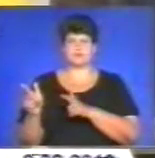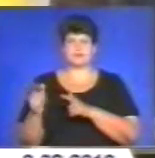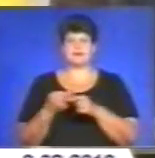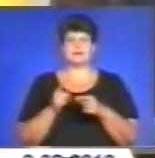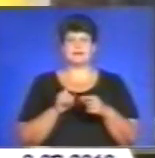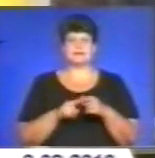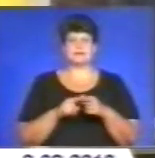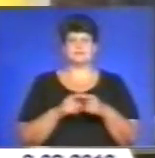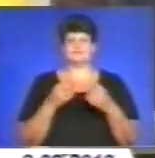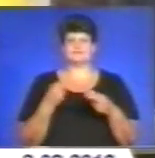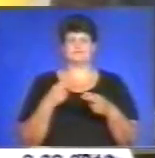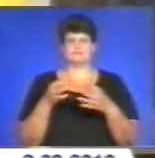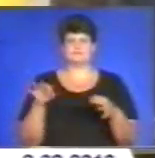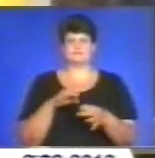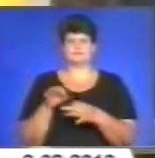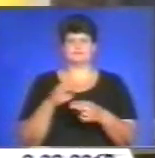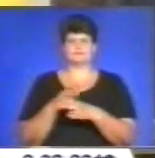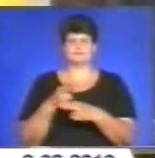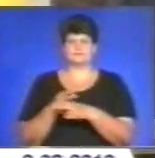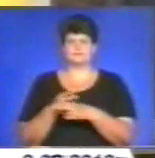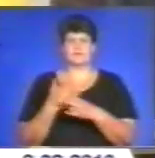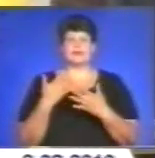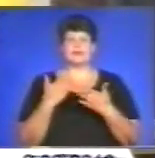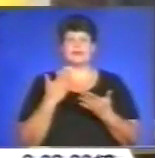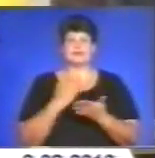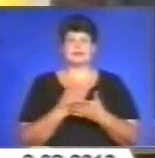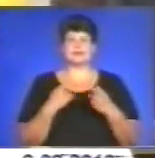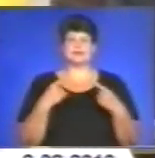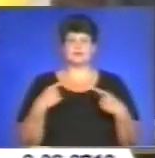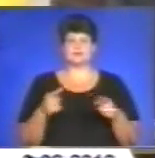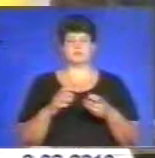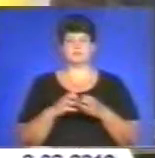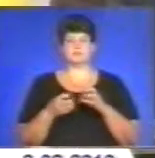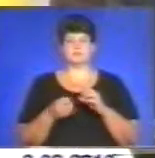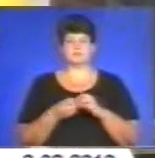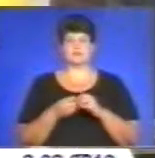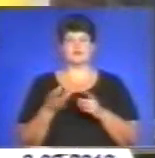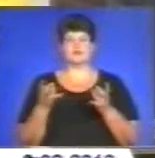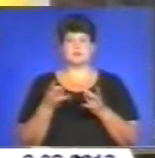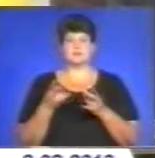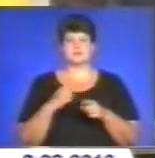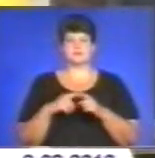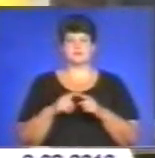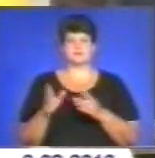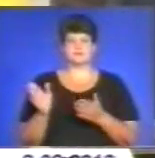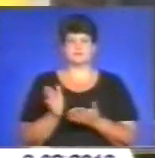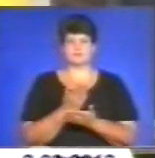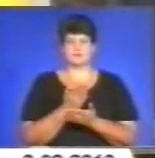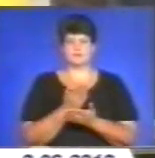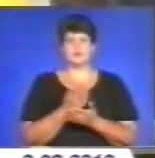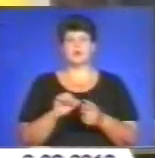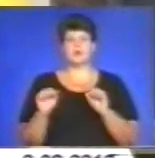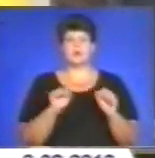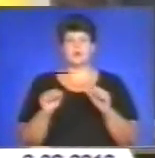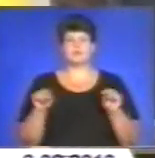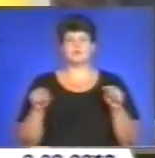абсолютно зайва перепона. Є інші гальмі в агістическому цілу. Їх треба негайно прибратити. Уряд створив